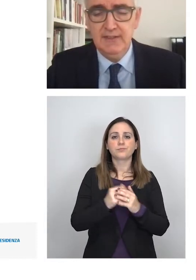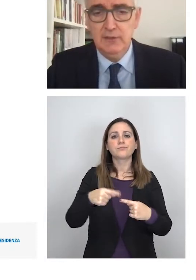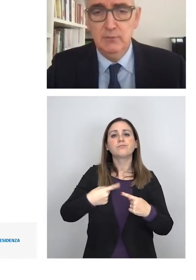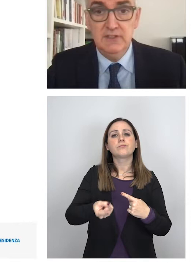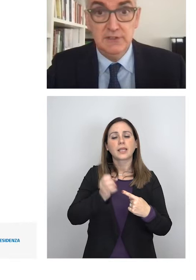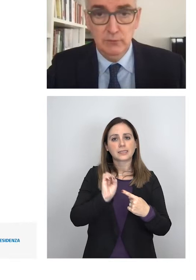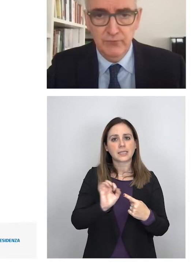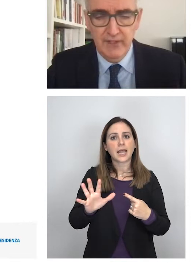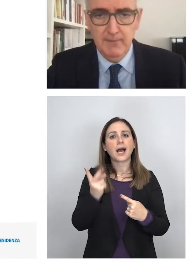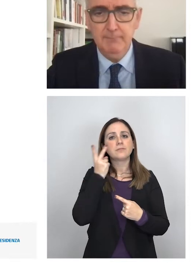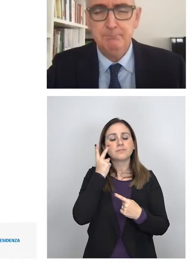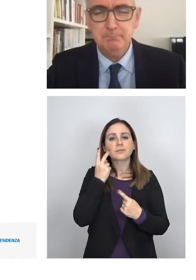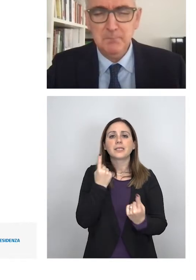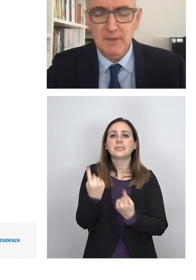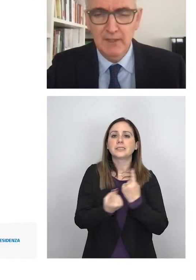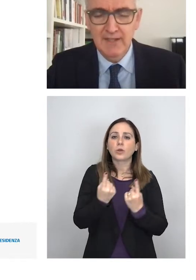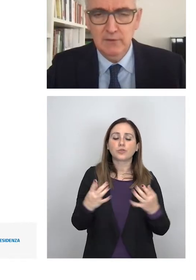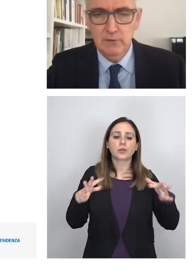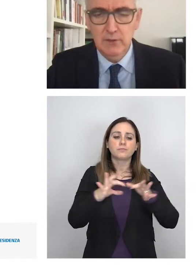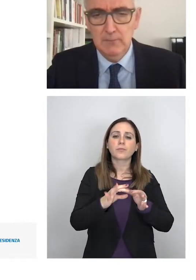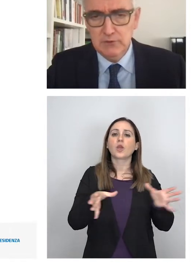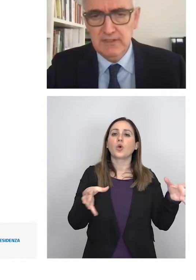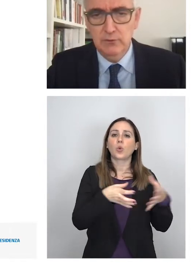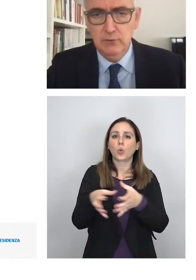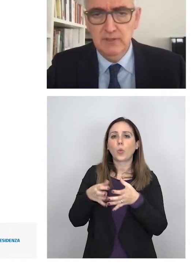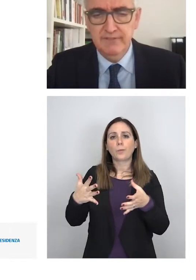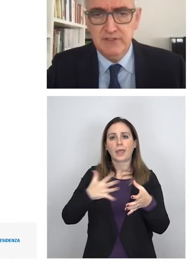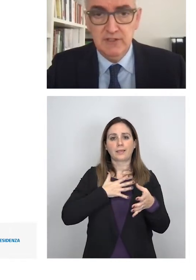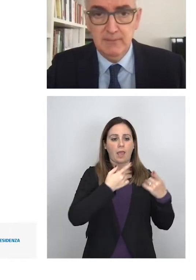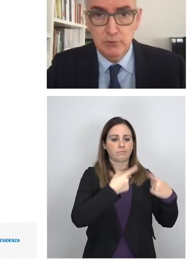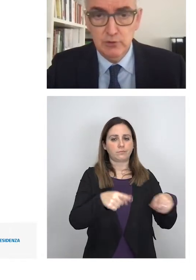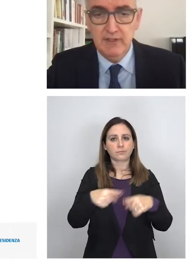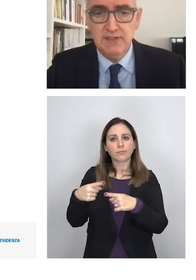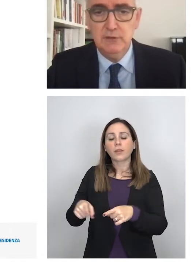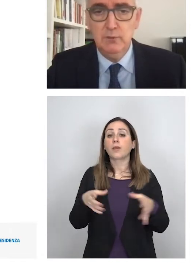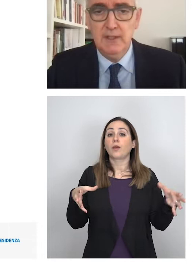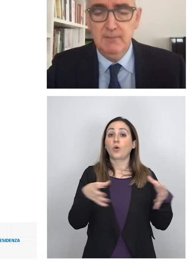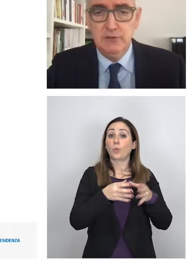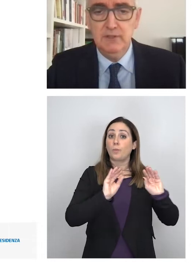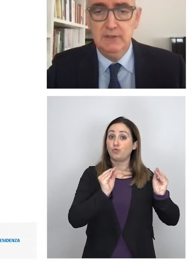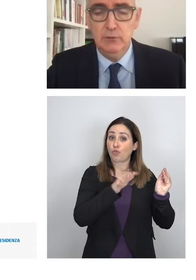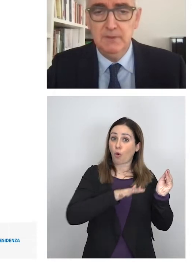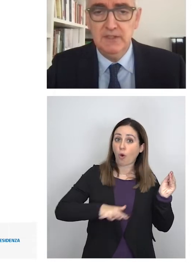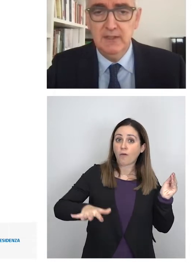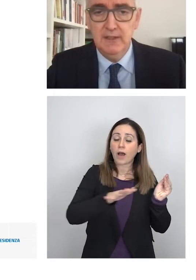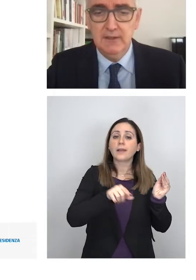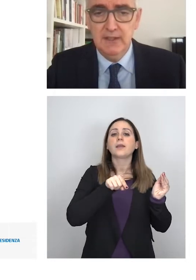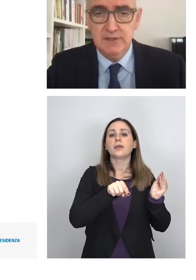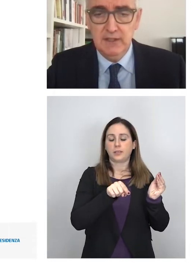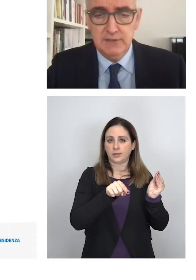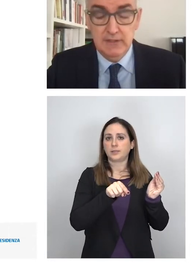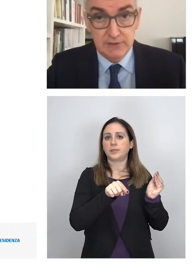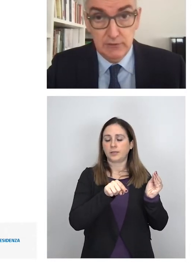per fasce di età che come vedete si conferma mostrando come le fasce di età più giovani siano quelle maggiormente colpite